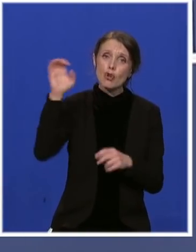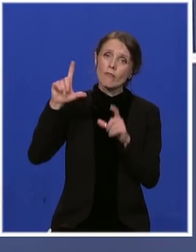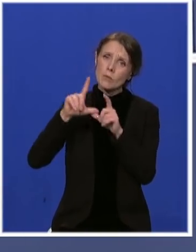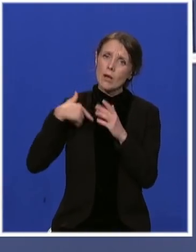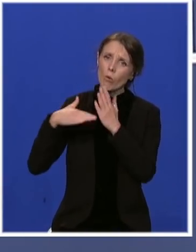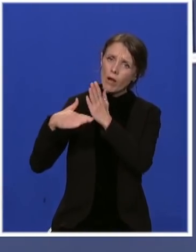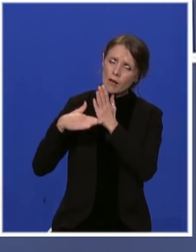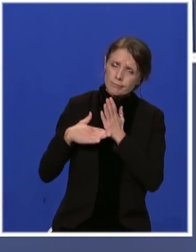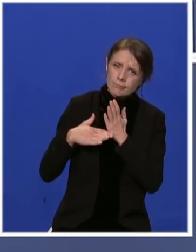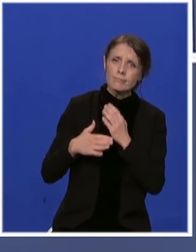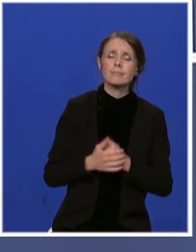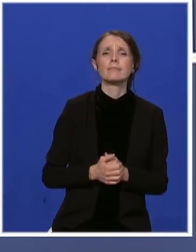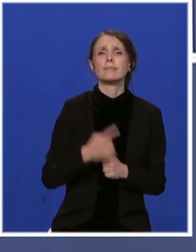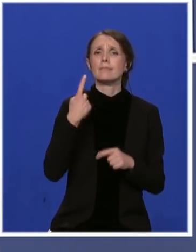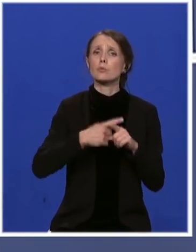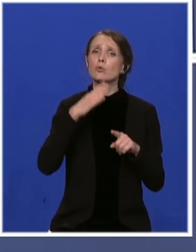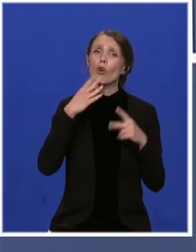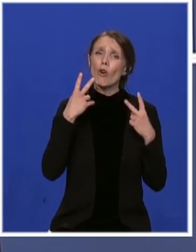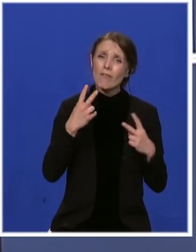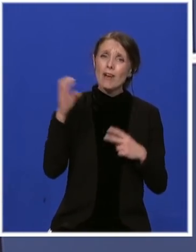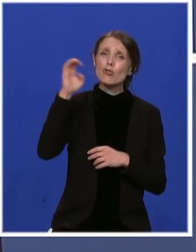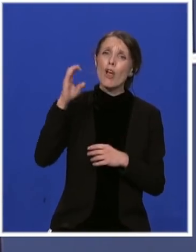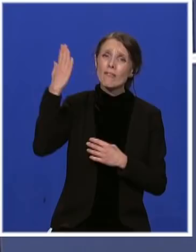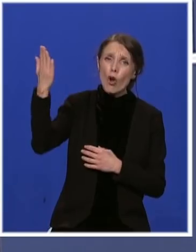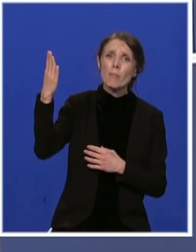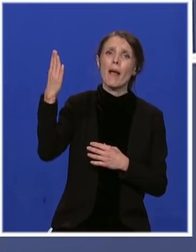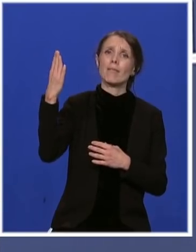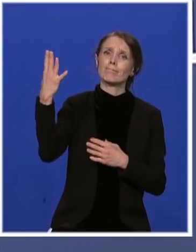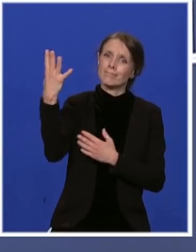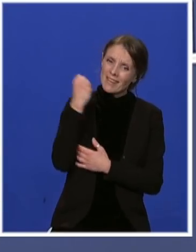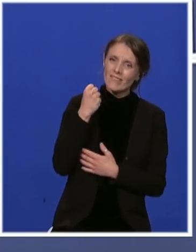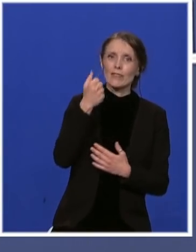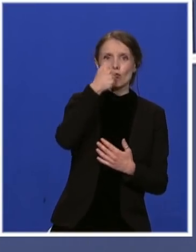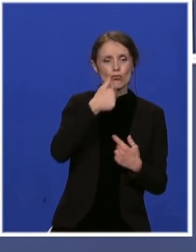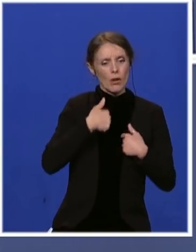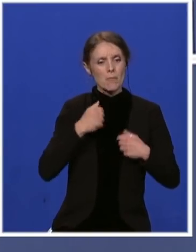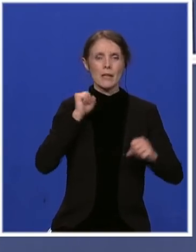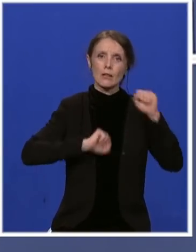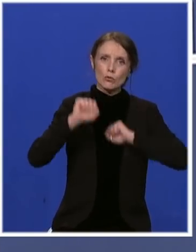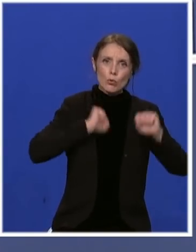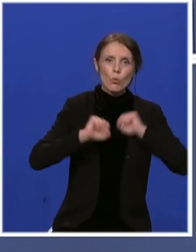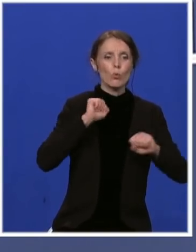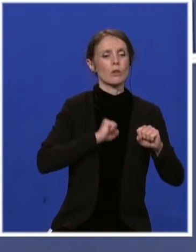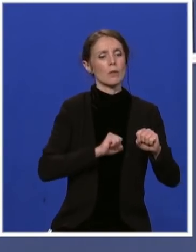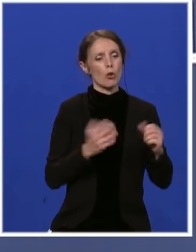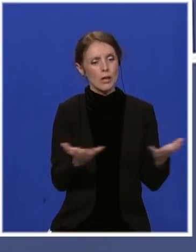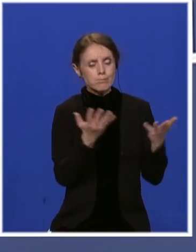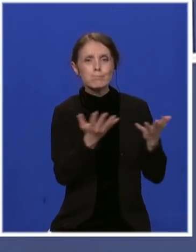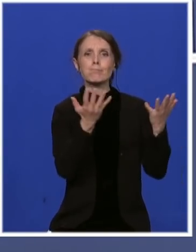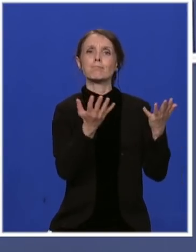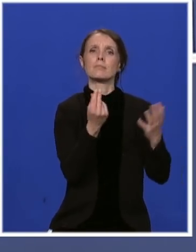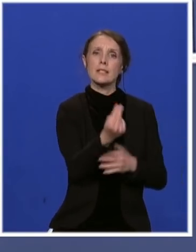Za nas je važno da Evropa vidi i prepoznaje naše napore da napređujemo svoju zemlju kako u oblasti ekonomije.